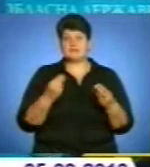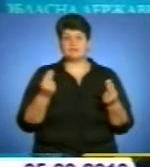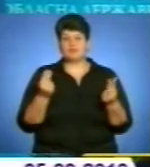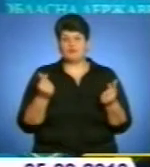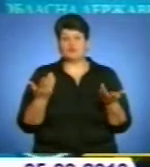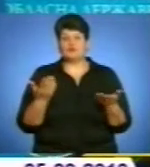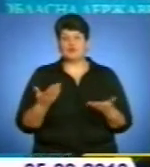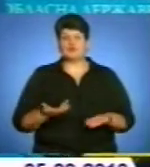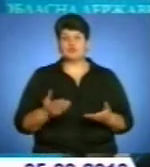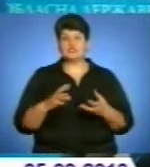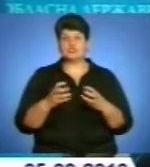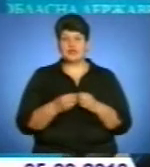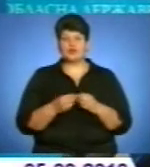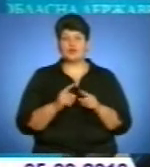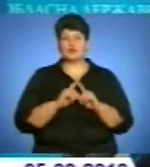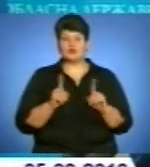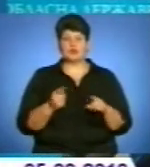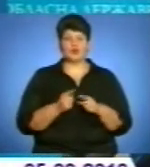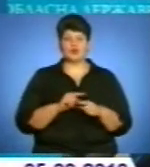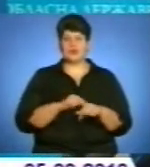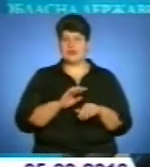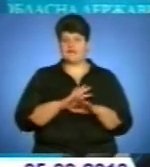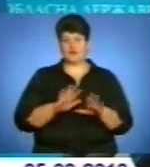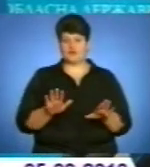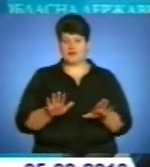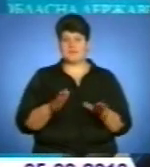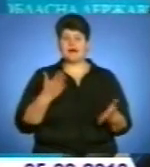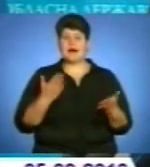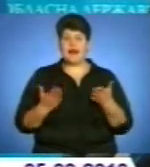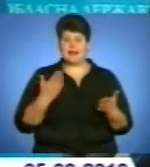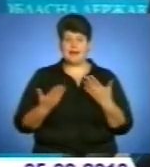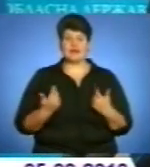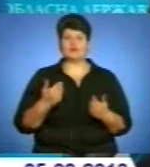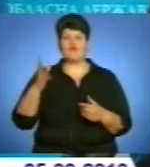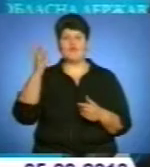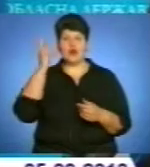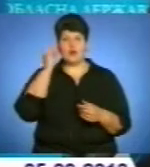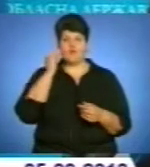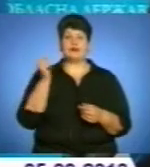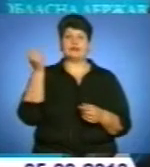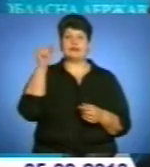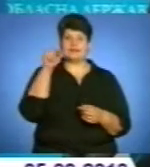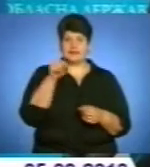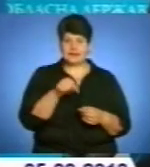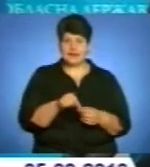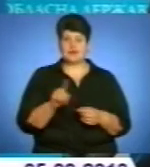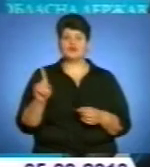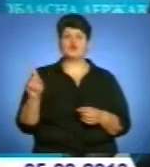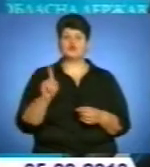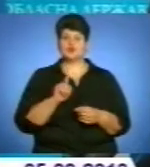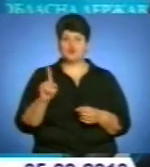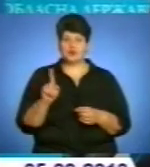поки що ми особливо цього не відчуваємо. Але якщо врахувати те, що